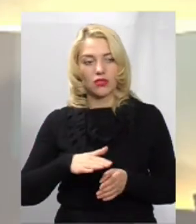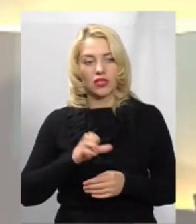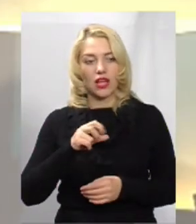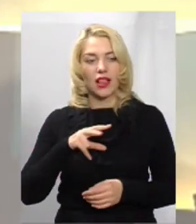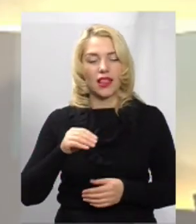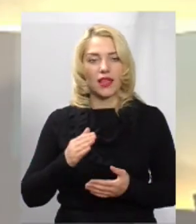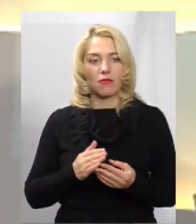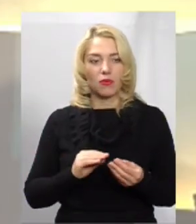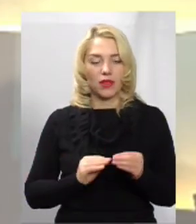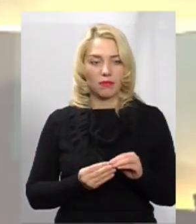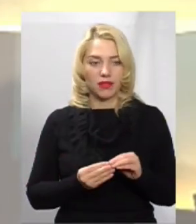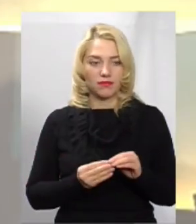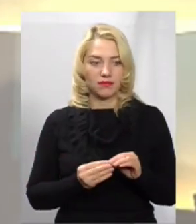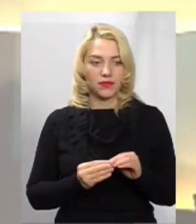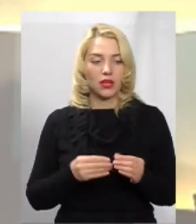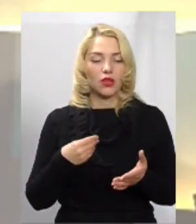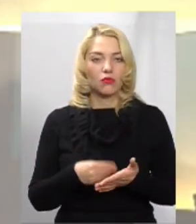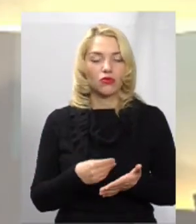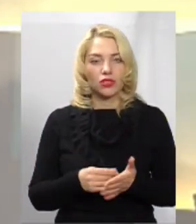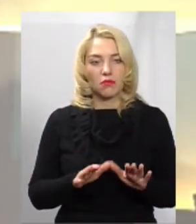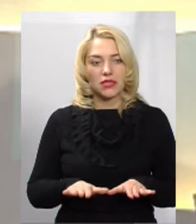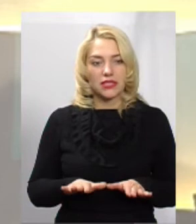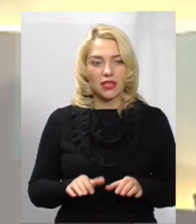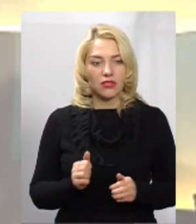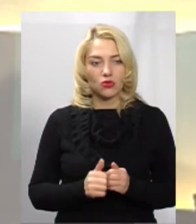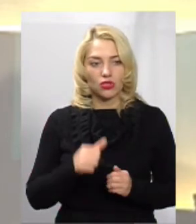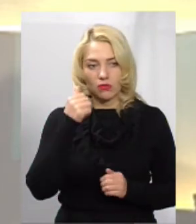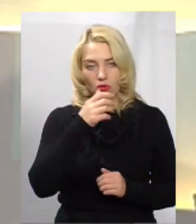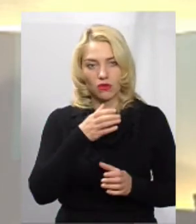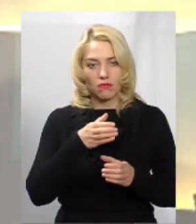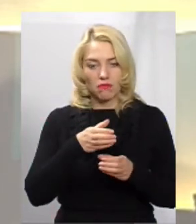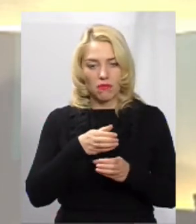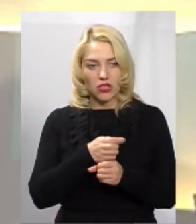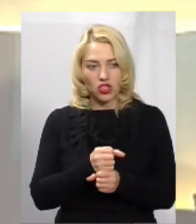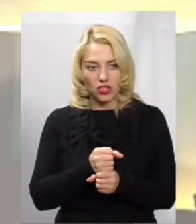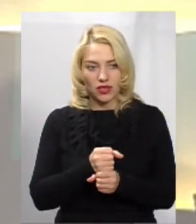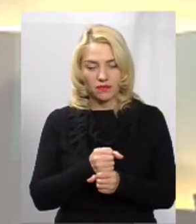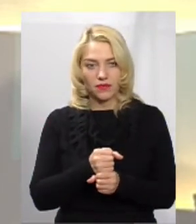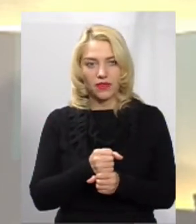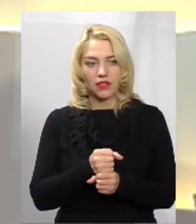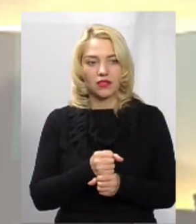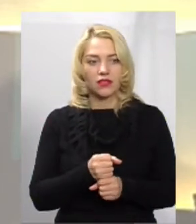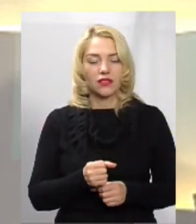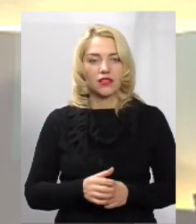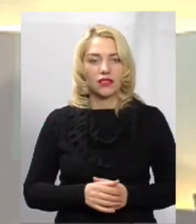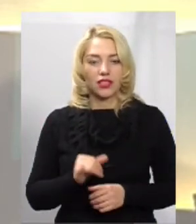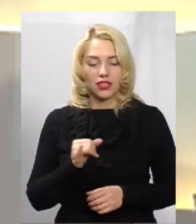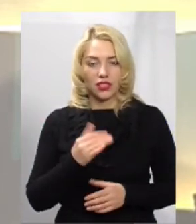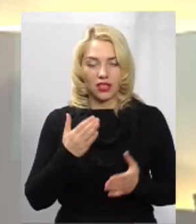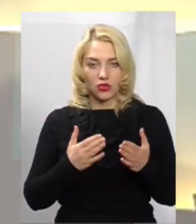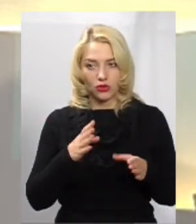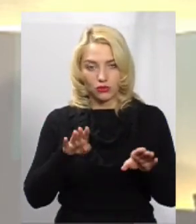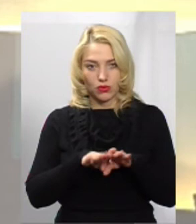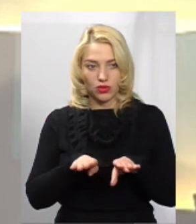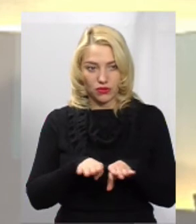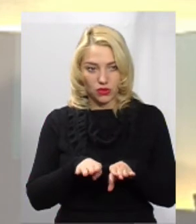Але є проблеми. Бюджет місцевий з кожним роком стає все менший. Ще хвилина. І якщо